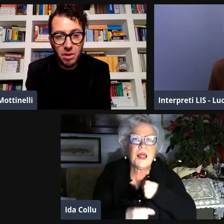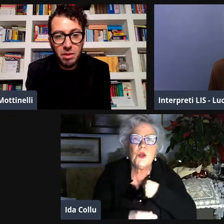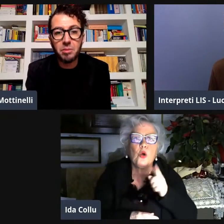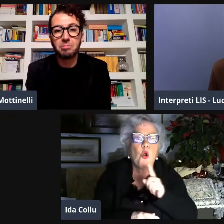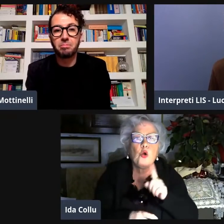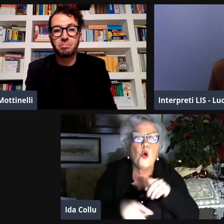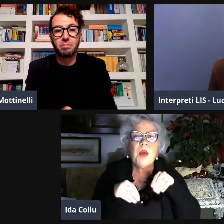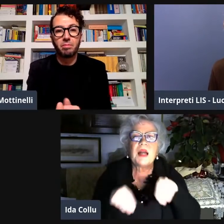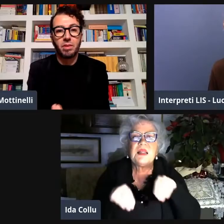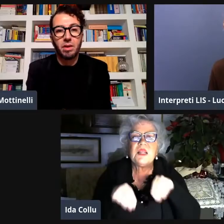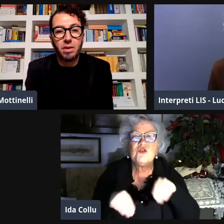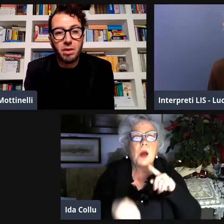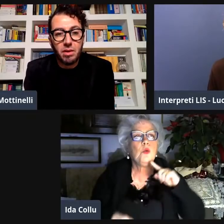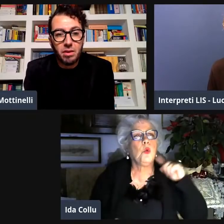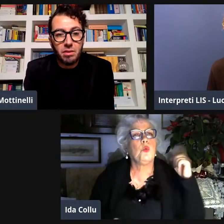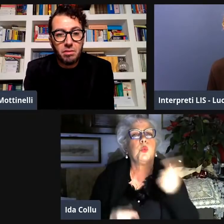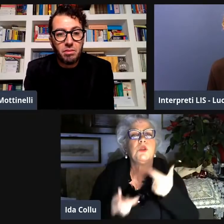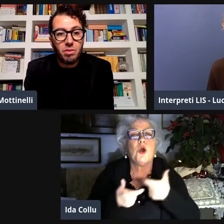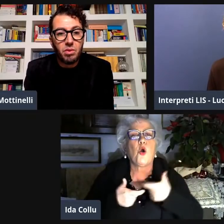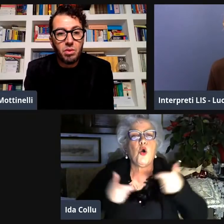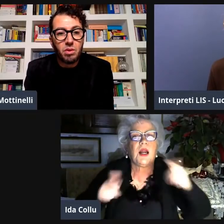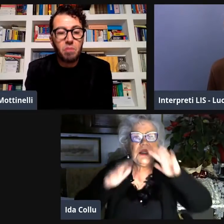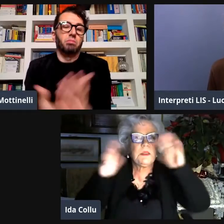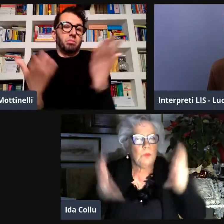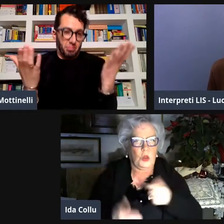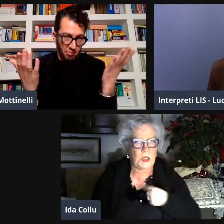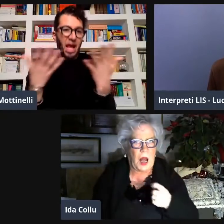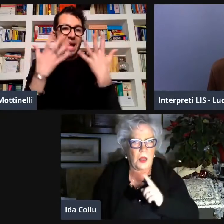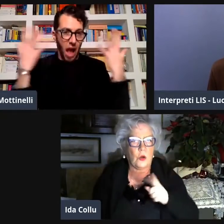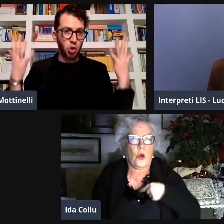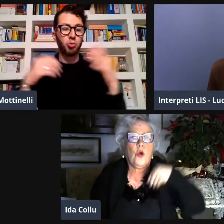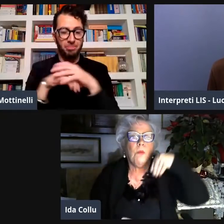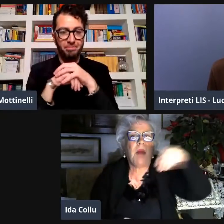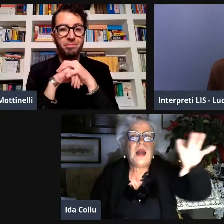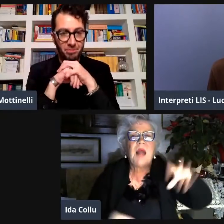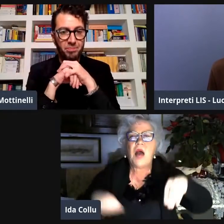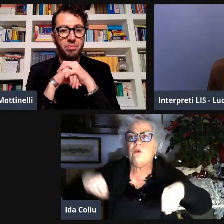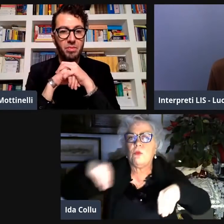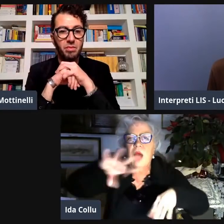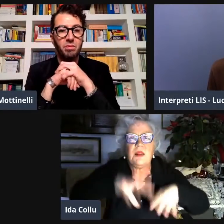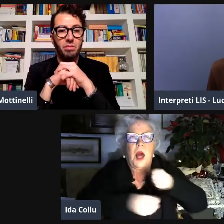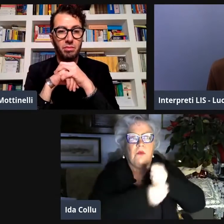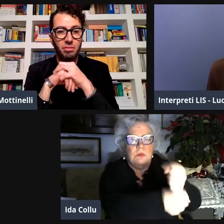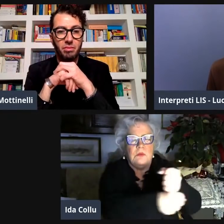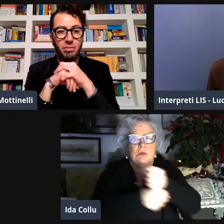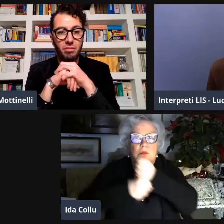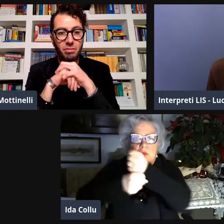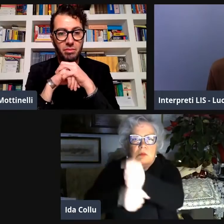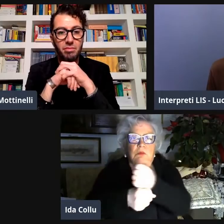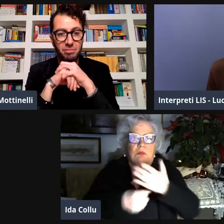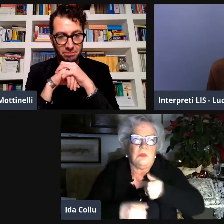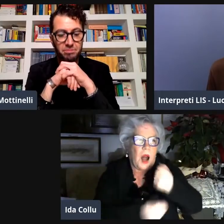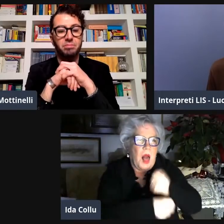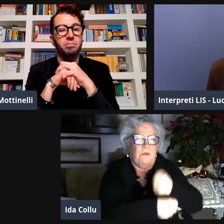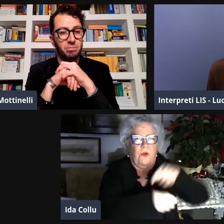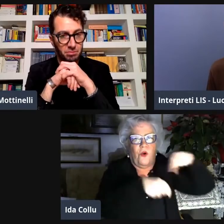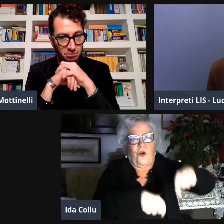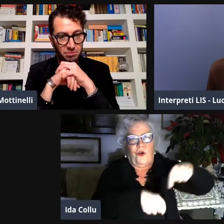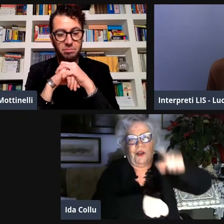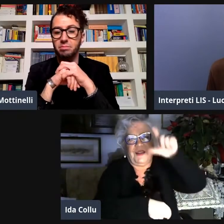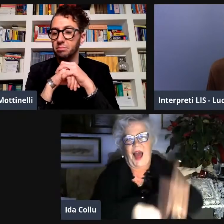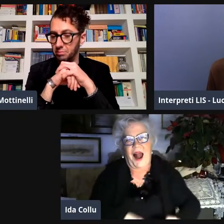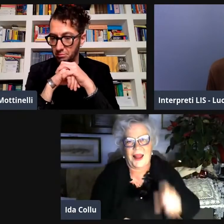ricordo forse in Austria perché io non partecipavo a tutti i convegni io mandavo dei